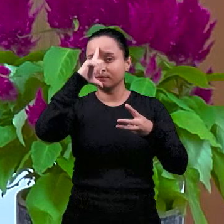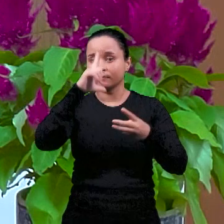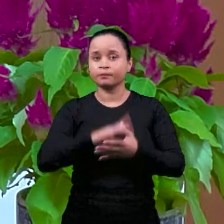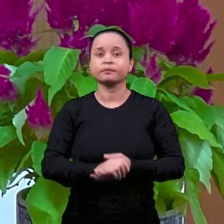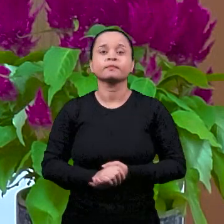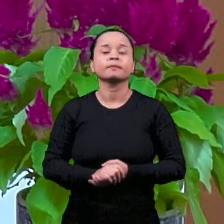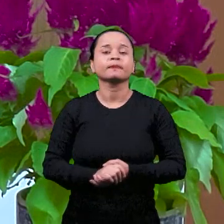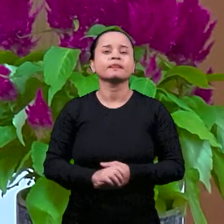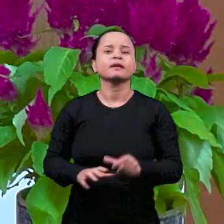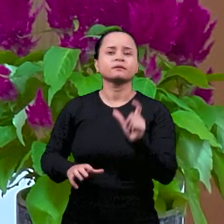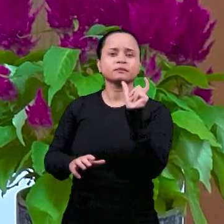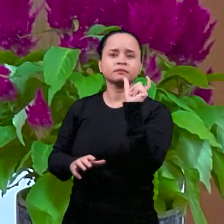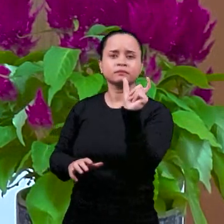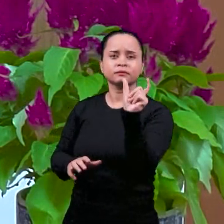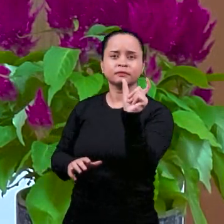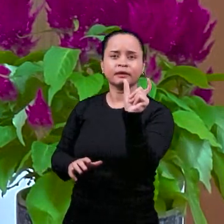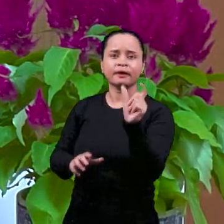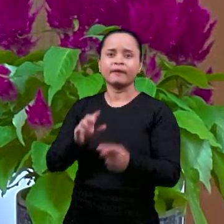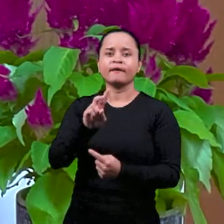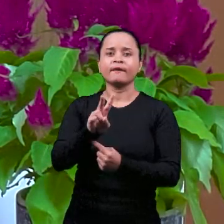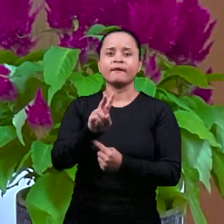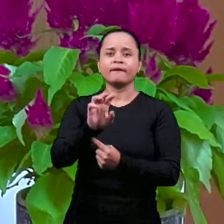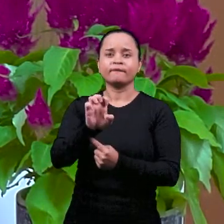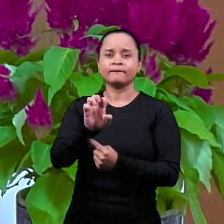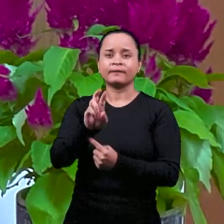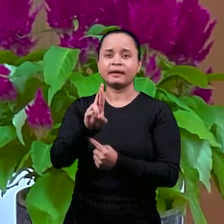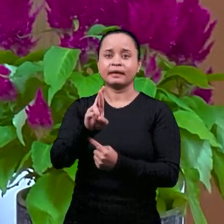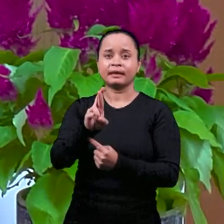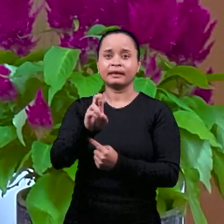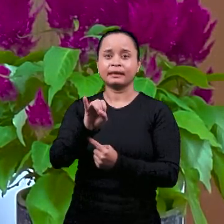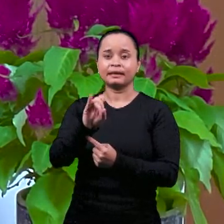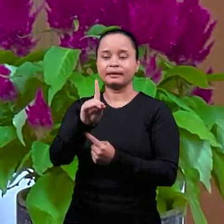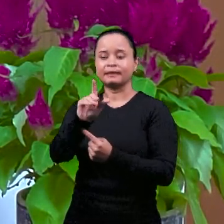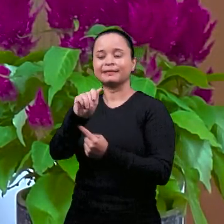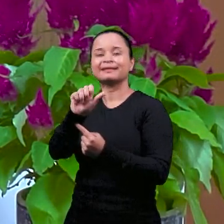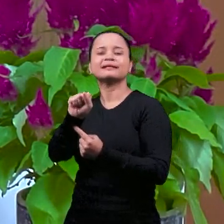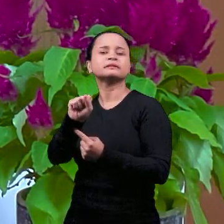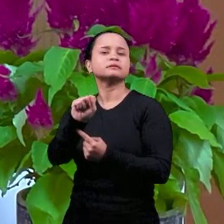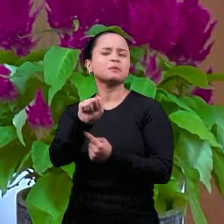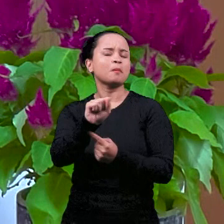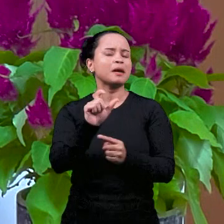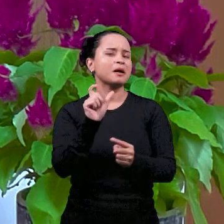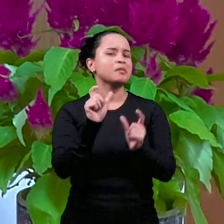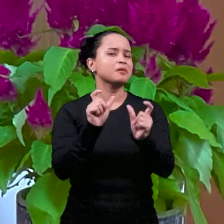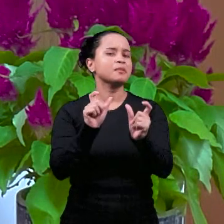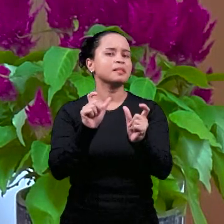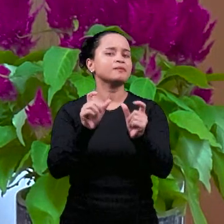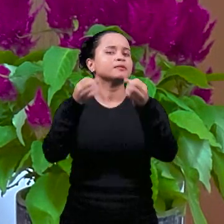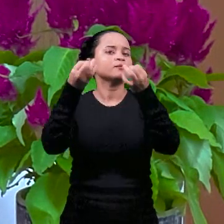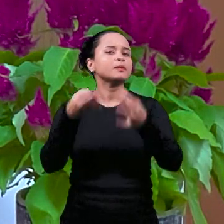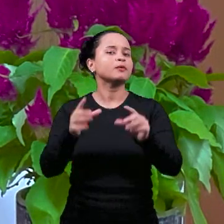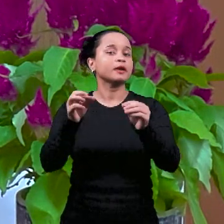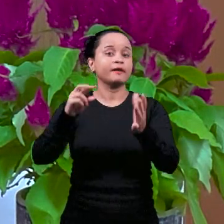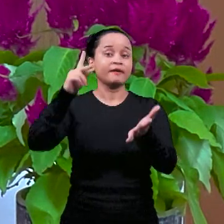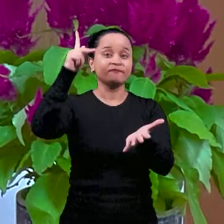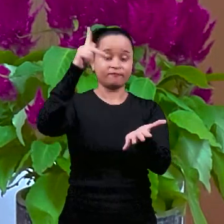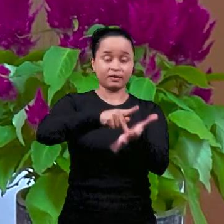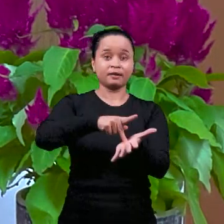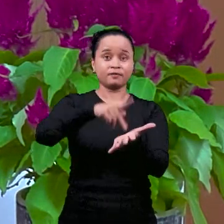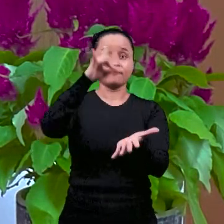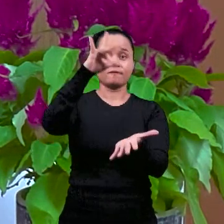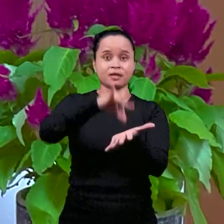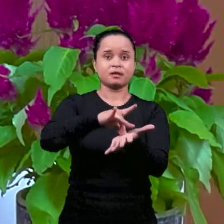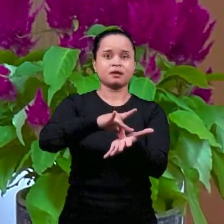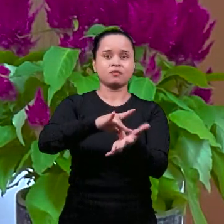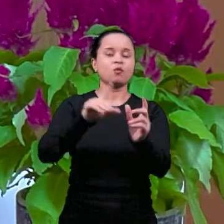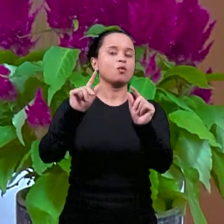Слово «веритас» говорит об истине, которая